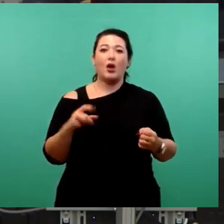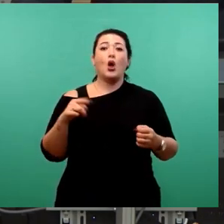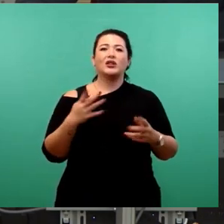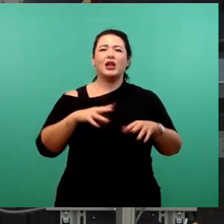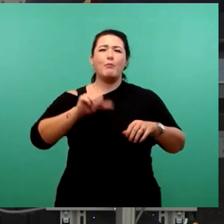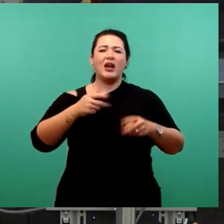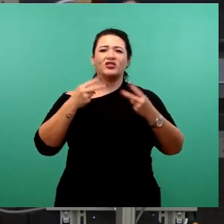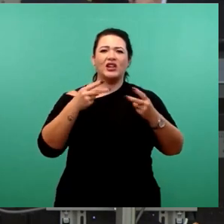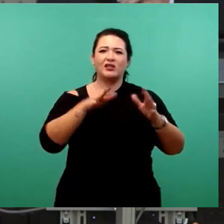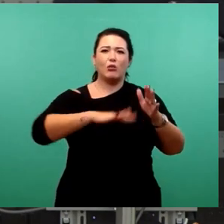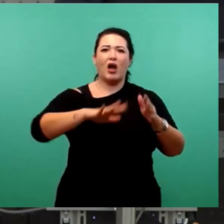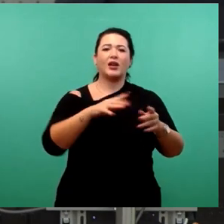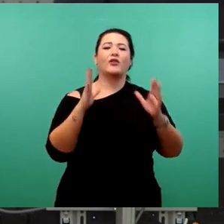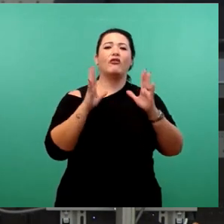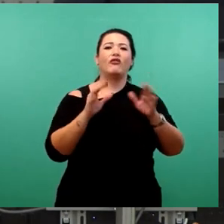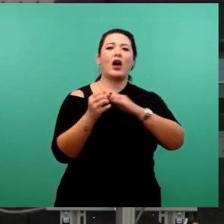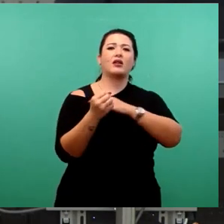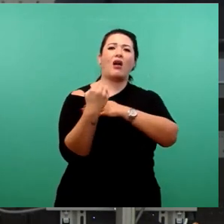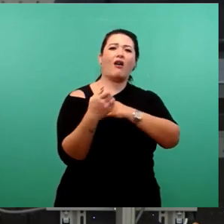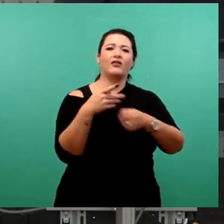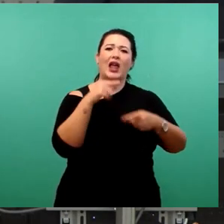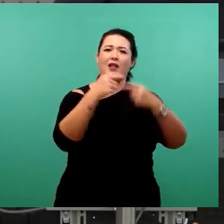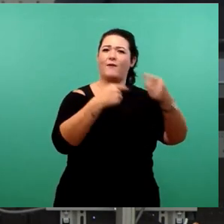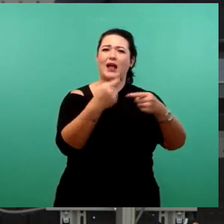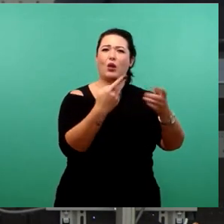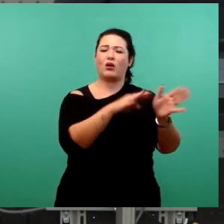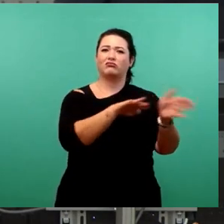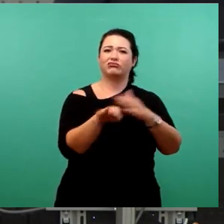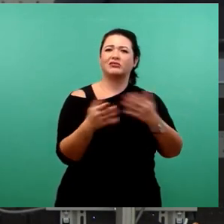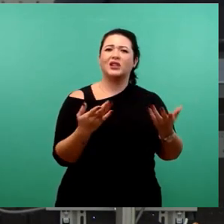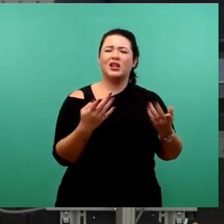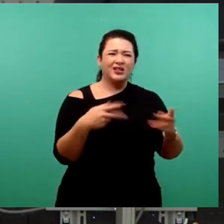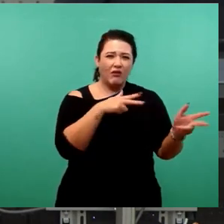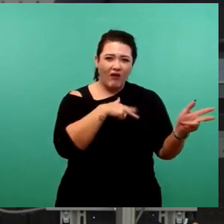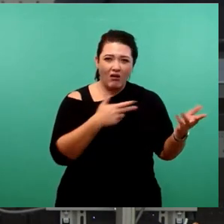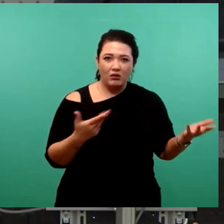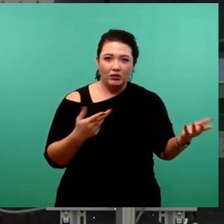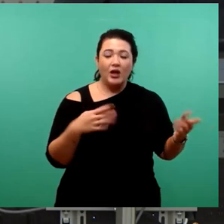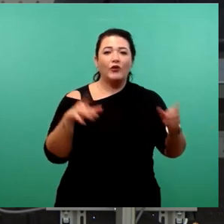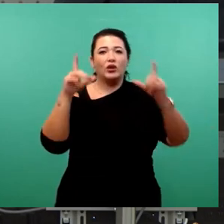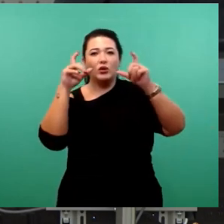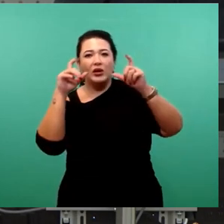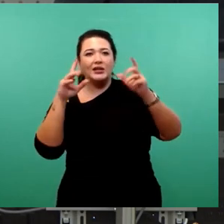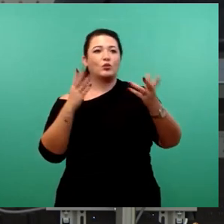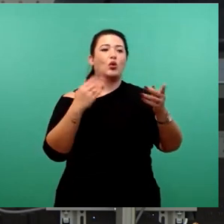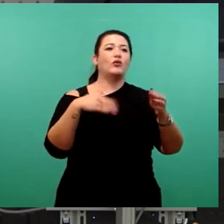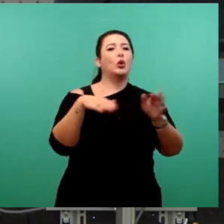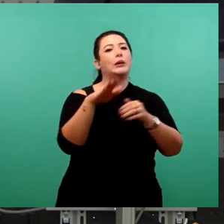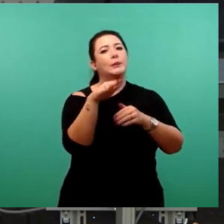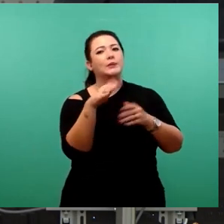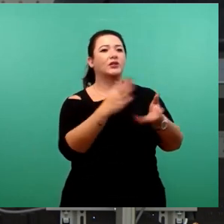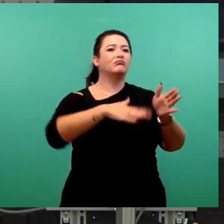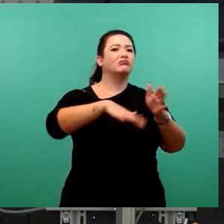dort haben, Fachkräfteentwicklung zur Kultur gegeben, das kann nicht ernst gemeint sein. Tourismus, stiefmütterliches Dasein im